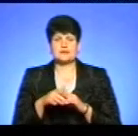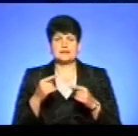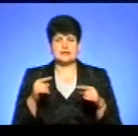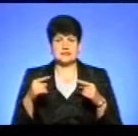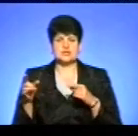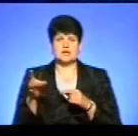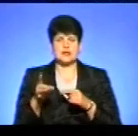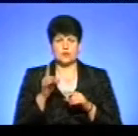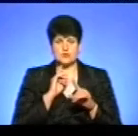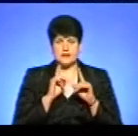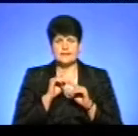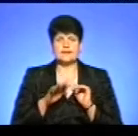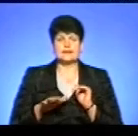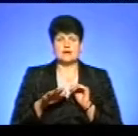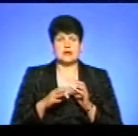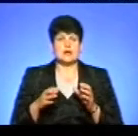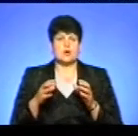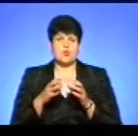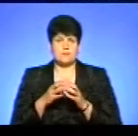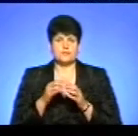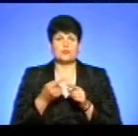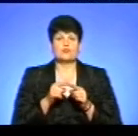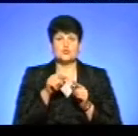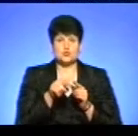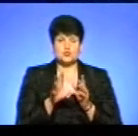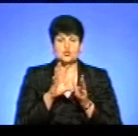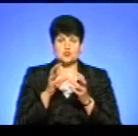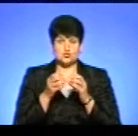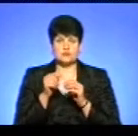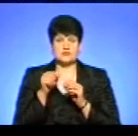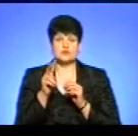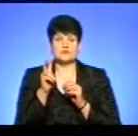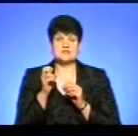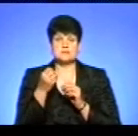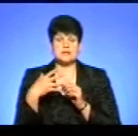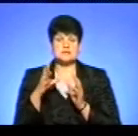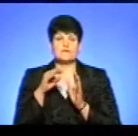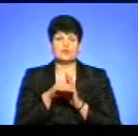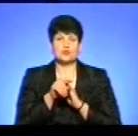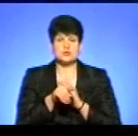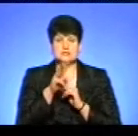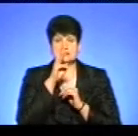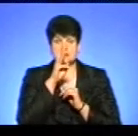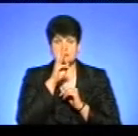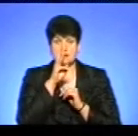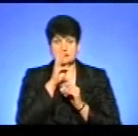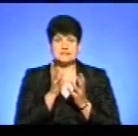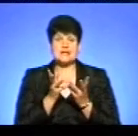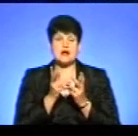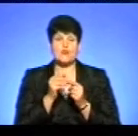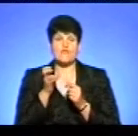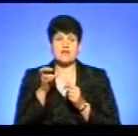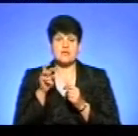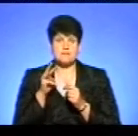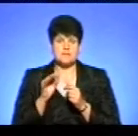районні ради, територіальні громади. У цю суму 1215 сюди входить заробітна плата з нарахуваннями,